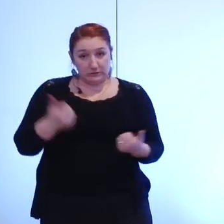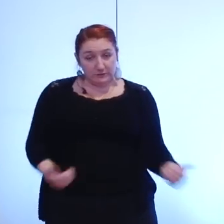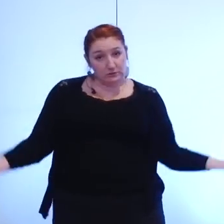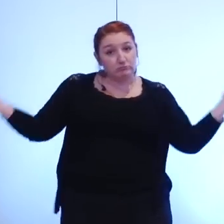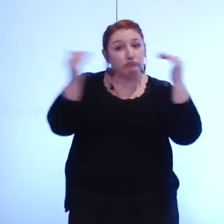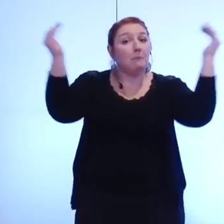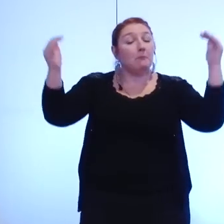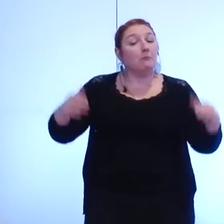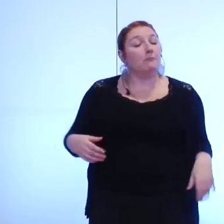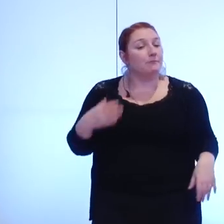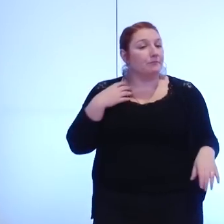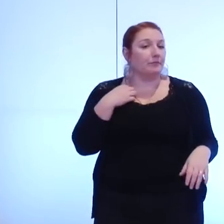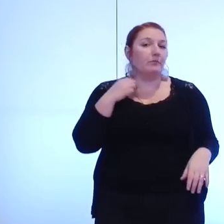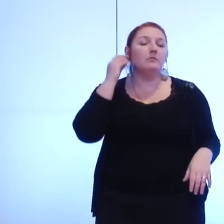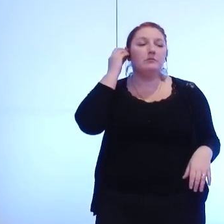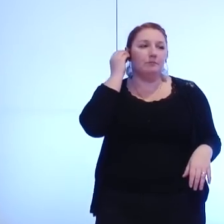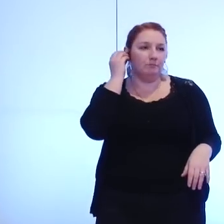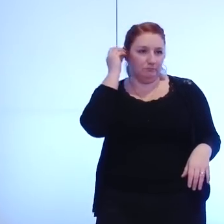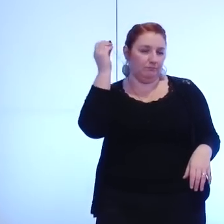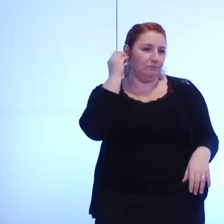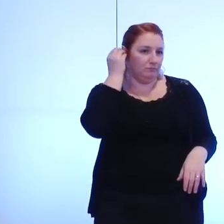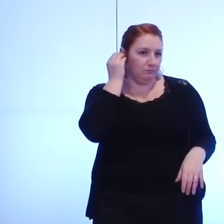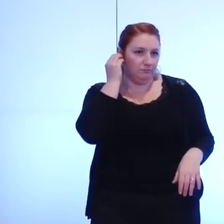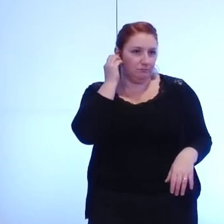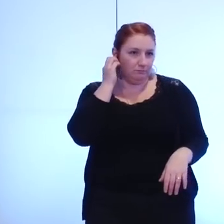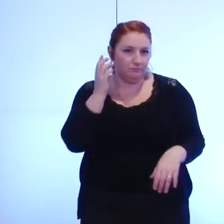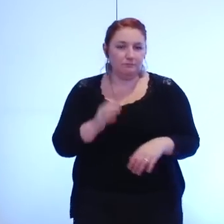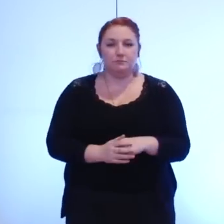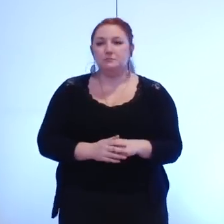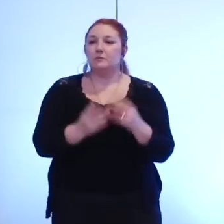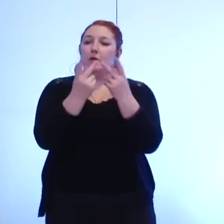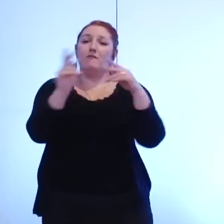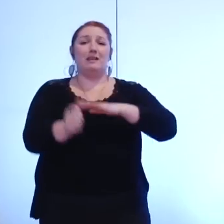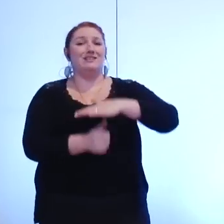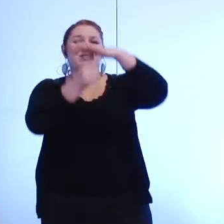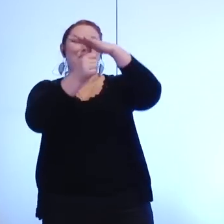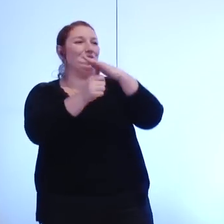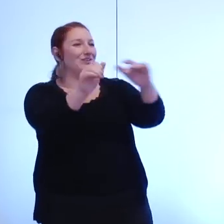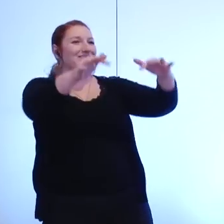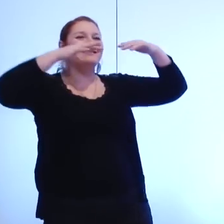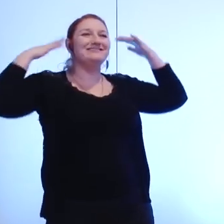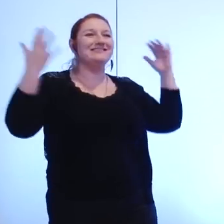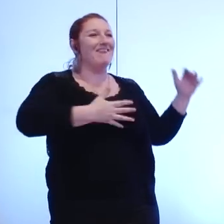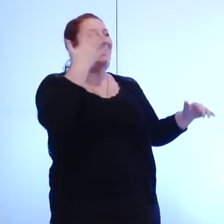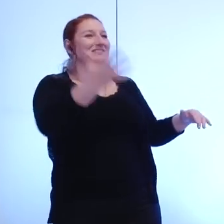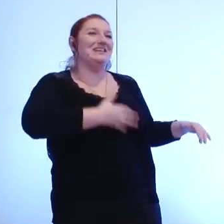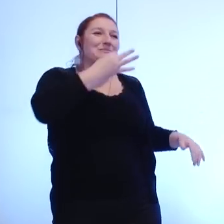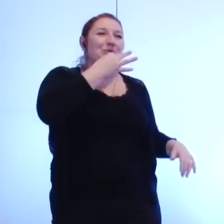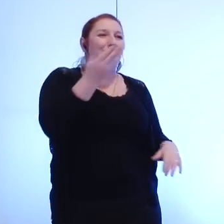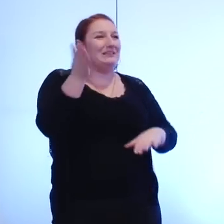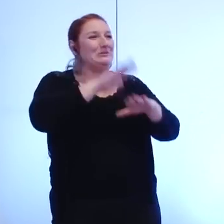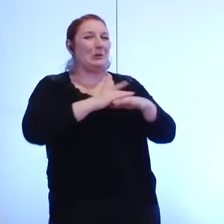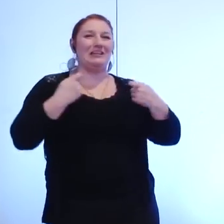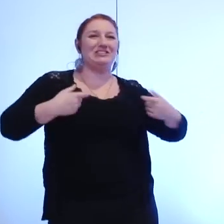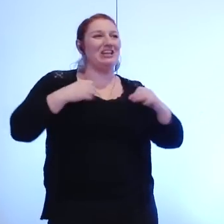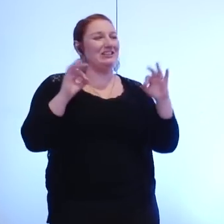il n'est pas très juste de bénéficier de tous les avantages de la ville centre sans en payer les charges en fait ce que nous